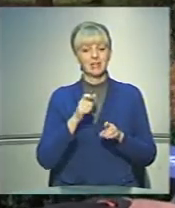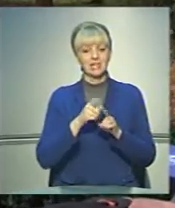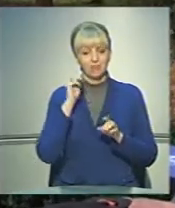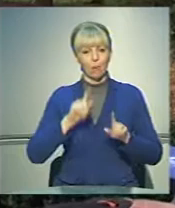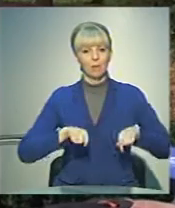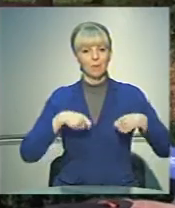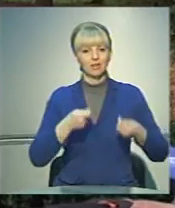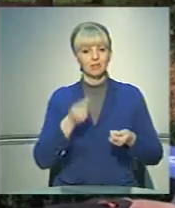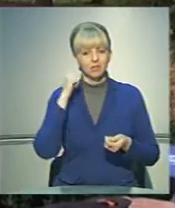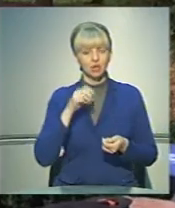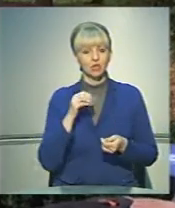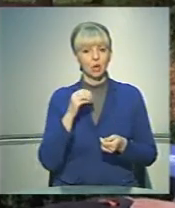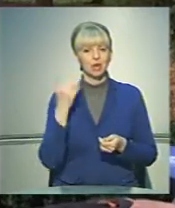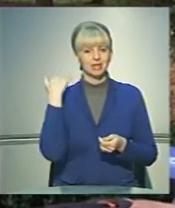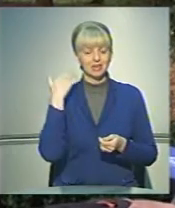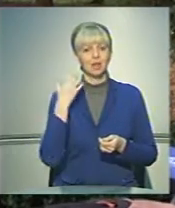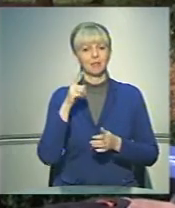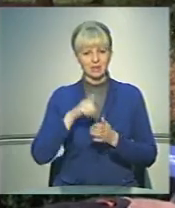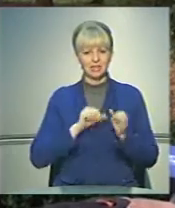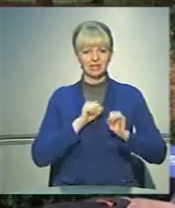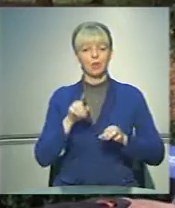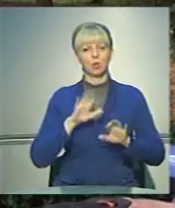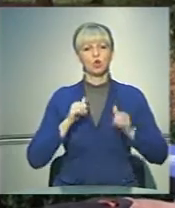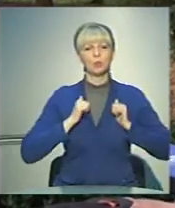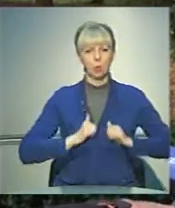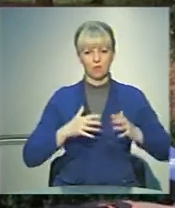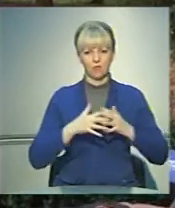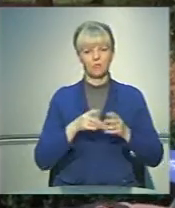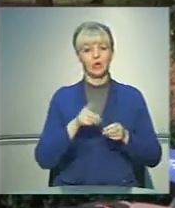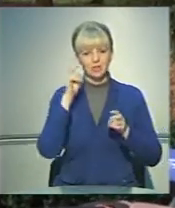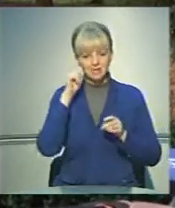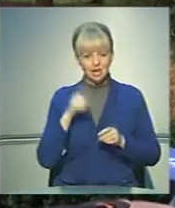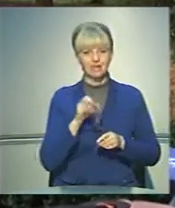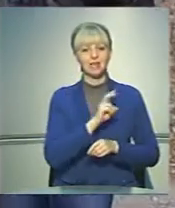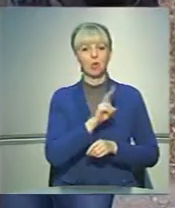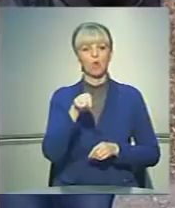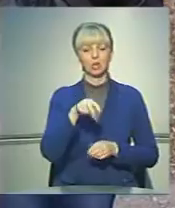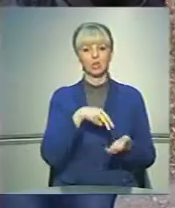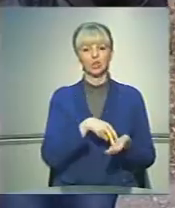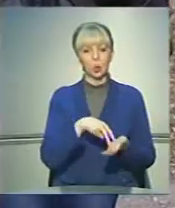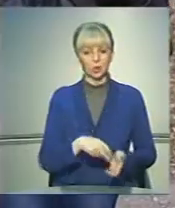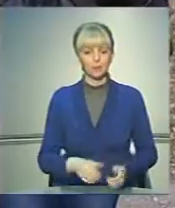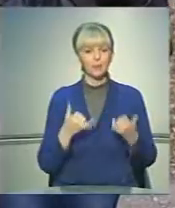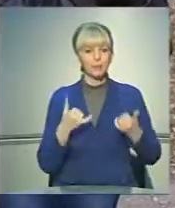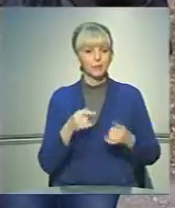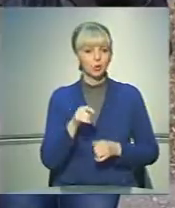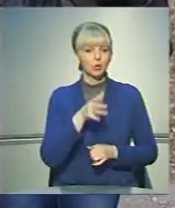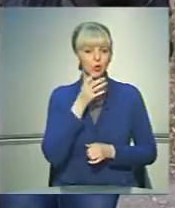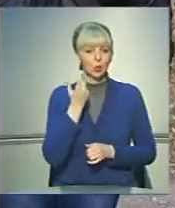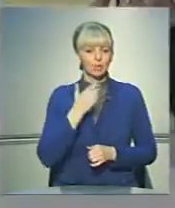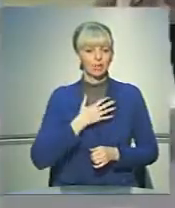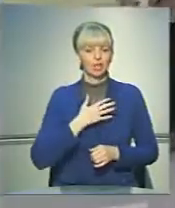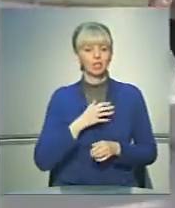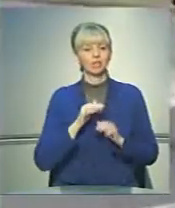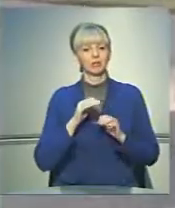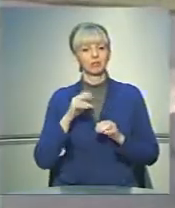що коли вони знають, що ззаді надійний тіл, тоді вони можуть спокійно воювати, адже вони знають, за ким вони стоять. Сьогодні той час, коли наші